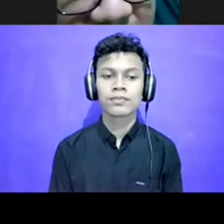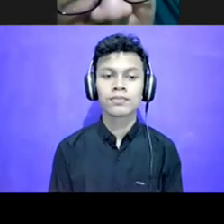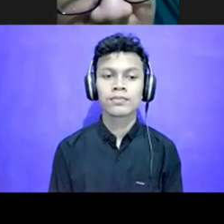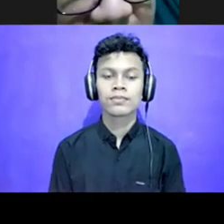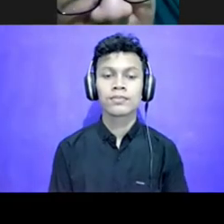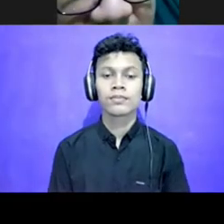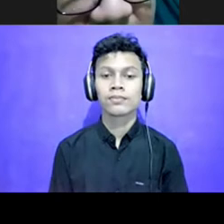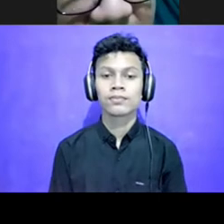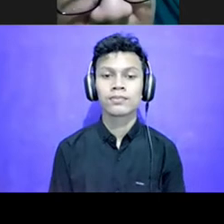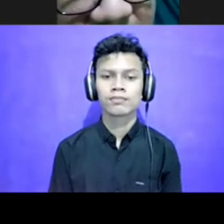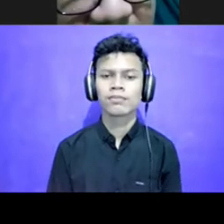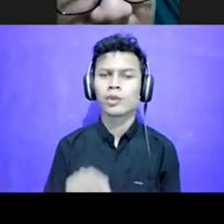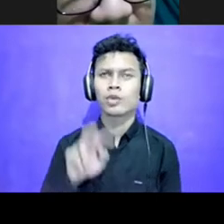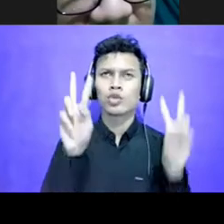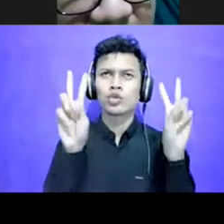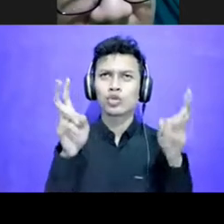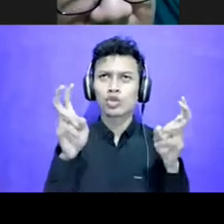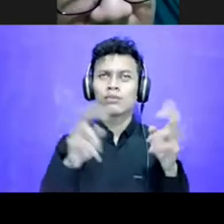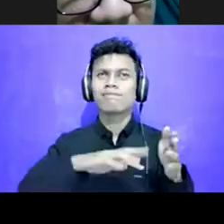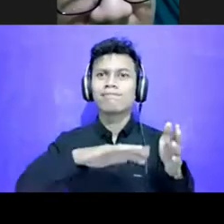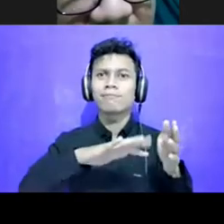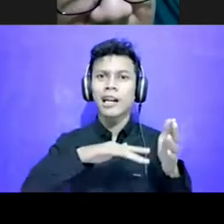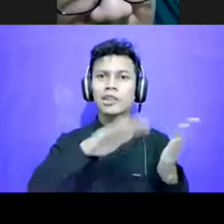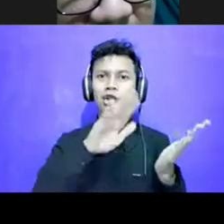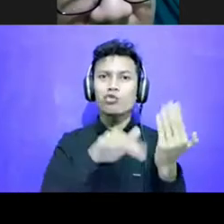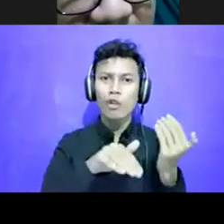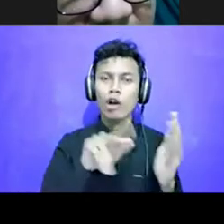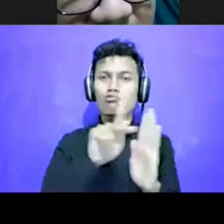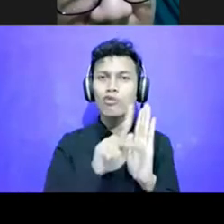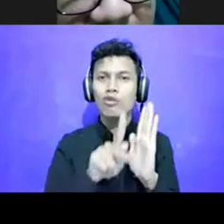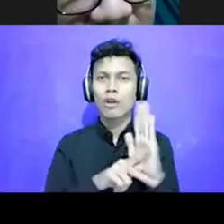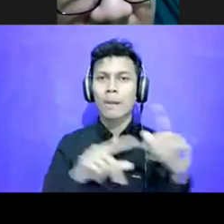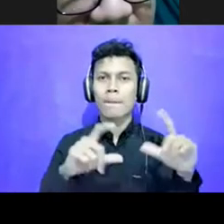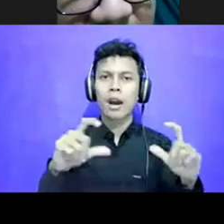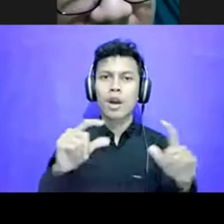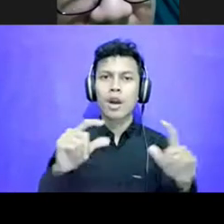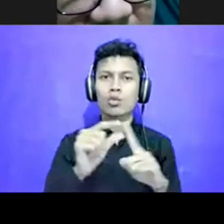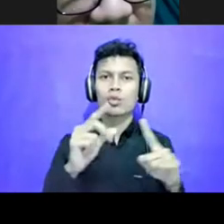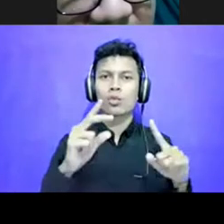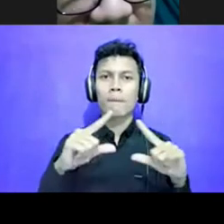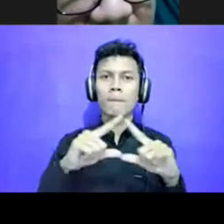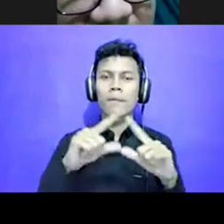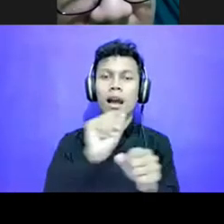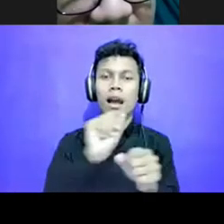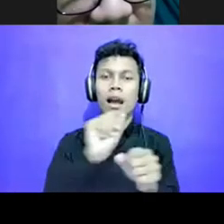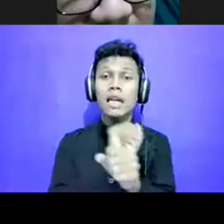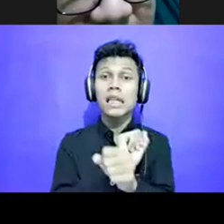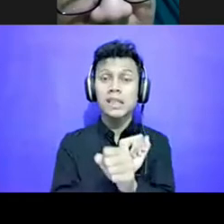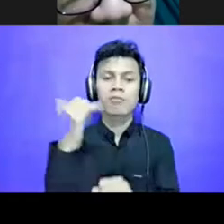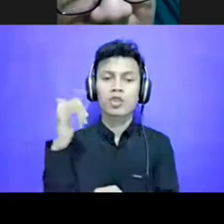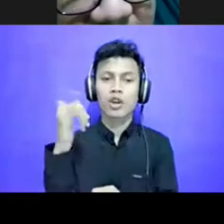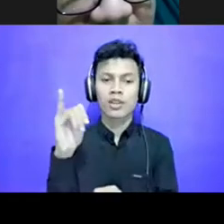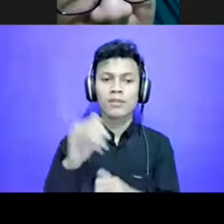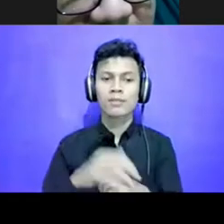Ini judulnya, mengkaji ulang program kartu prakerja di DIJ. Nah, ini hasil surveinya ya.